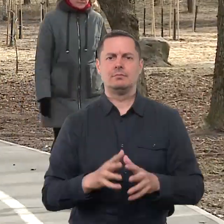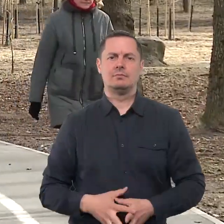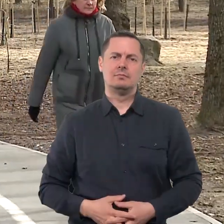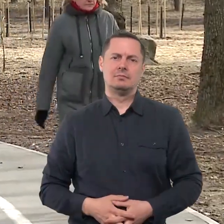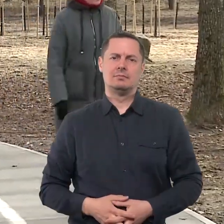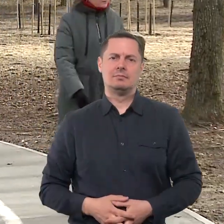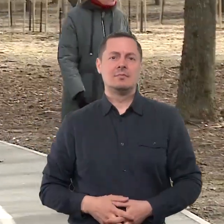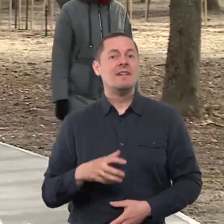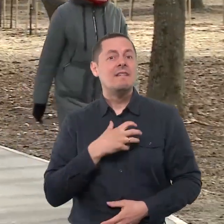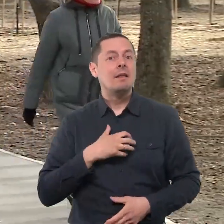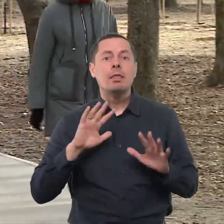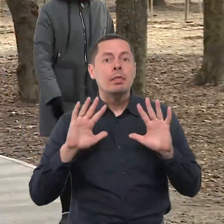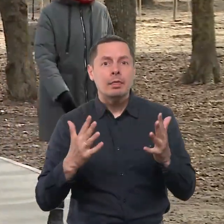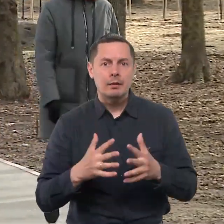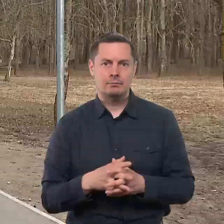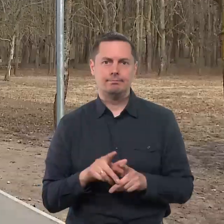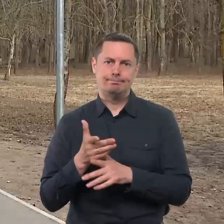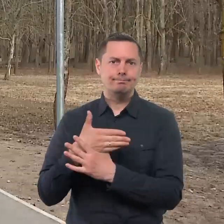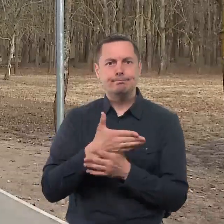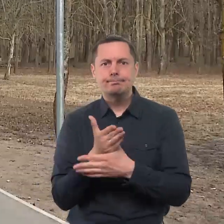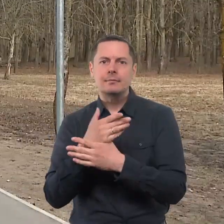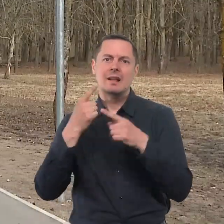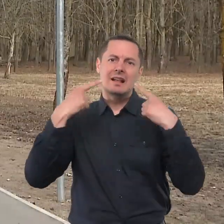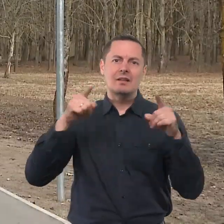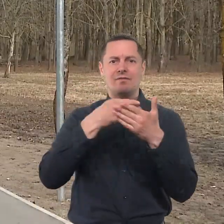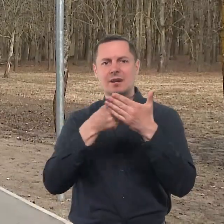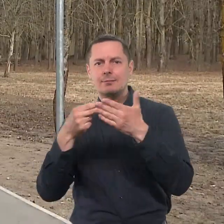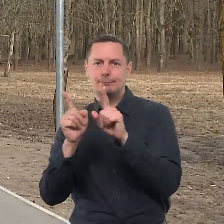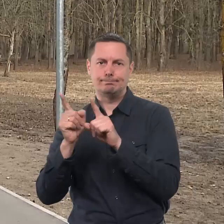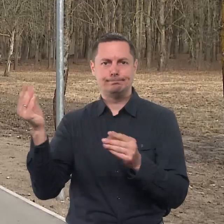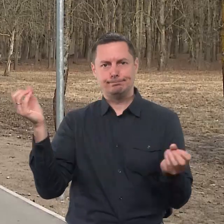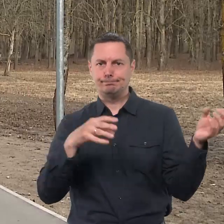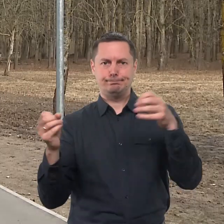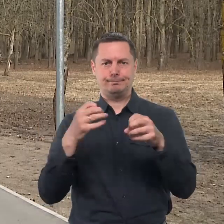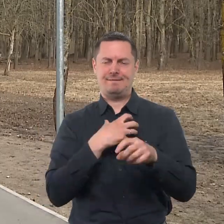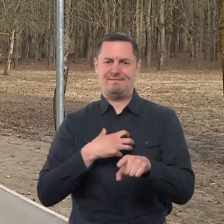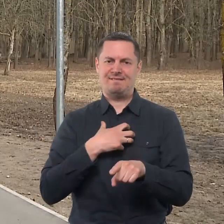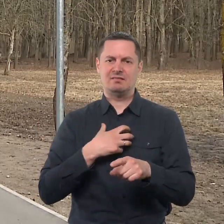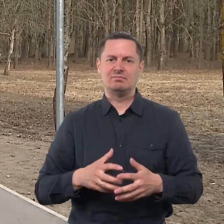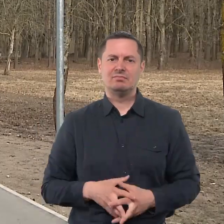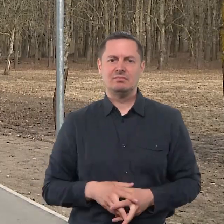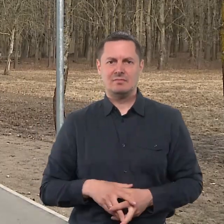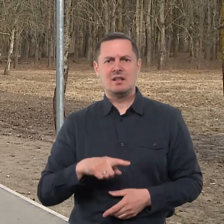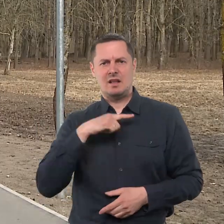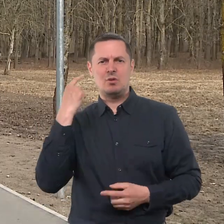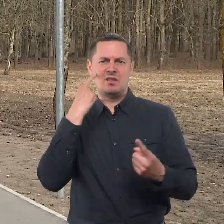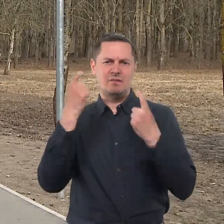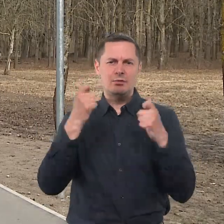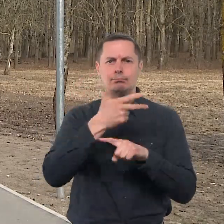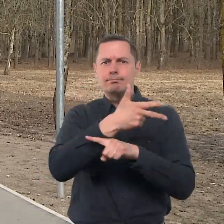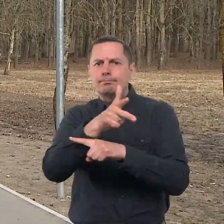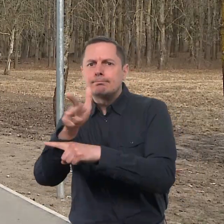svarbu vaidmenė atlieka bentradarbiavimas su kitomis institucijomis. Didžiai dalių visų stebėjimo kamerų domenų Šiulių miesto